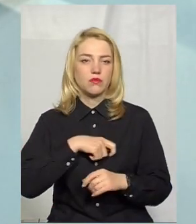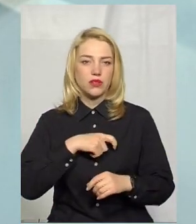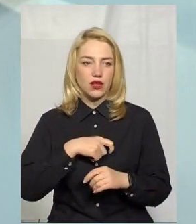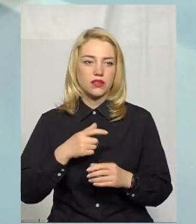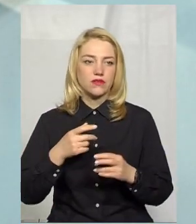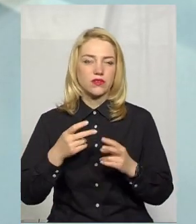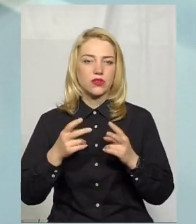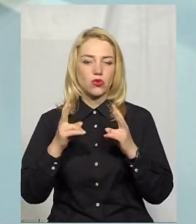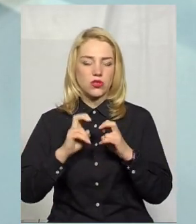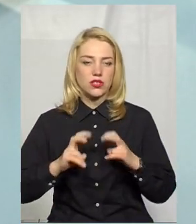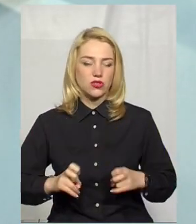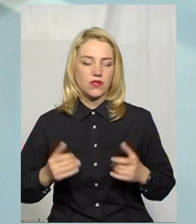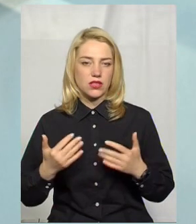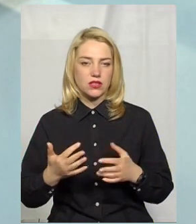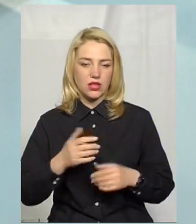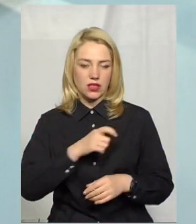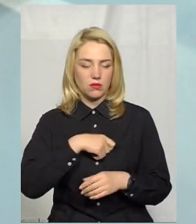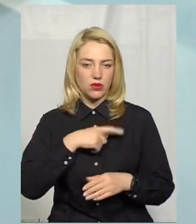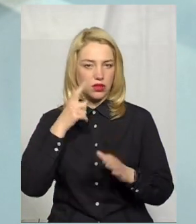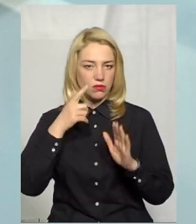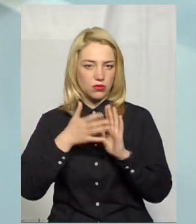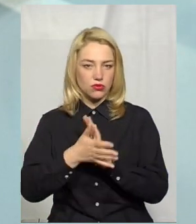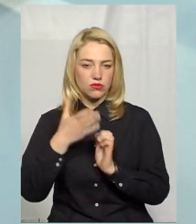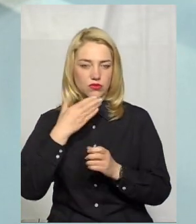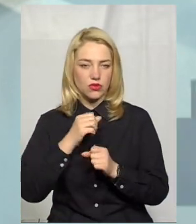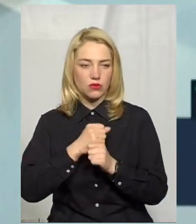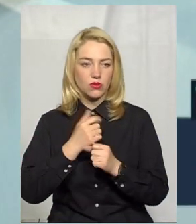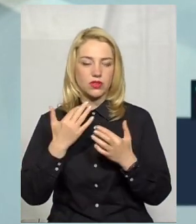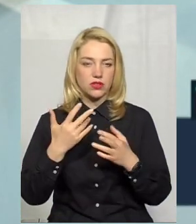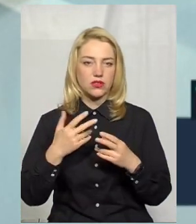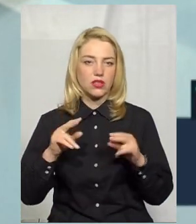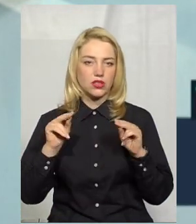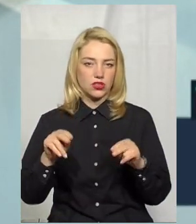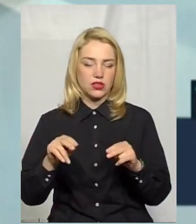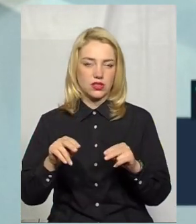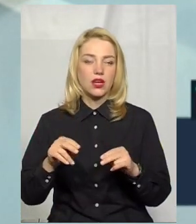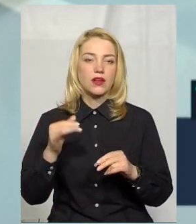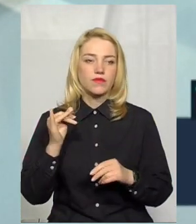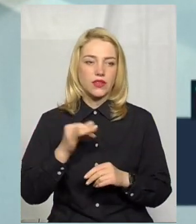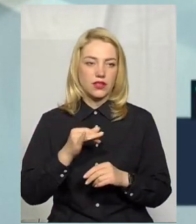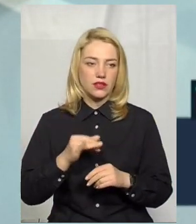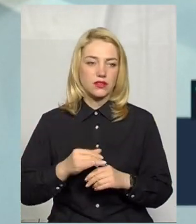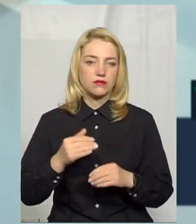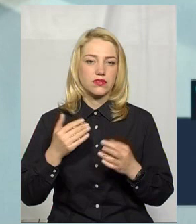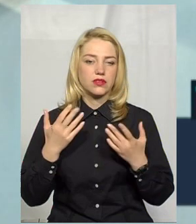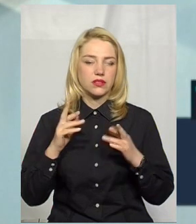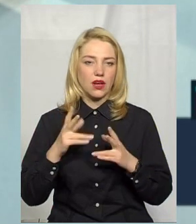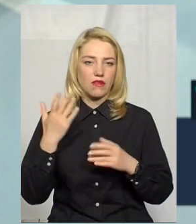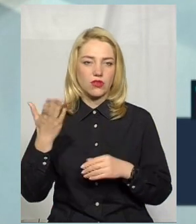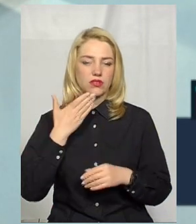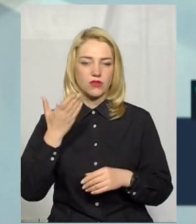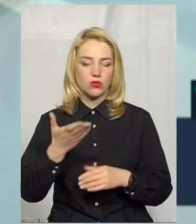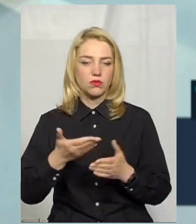депутати прозорі в своїй роботі, наскільки вони доброчесні і як вони